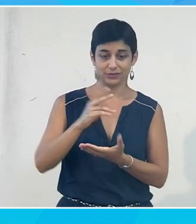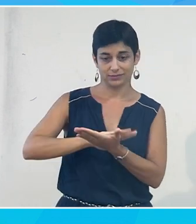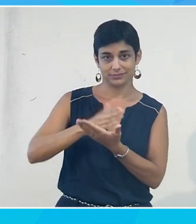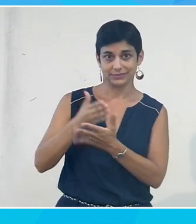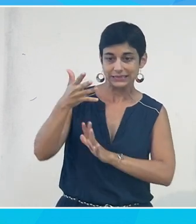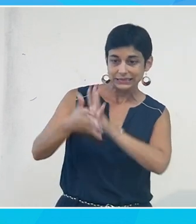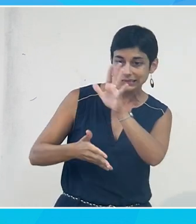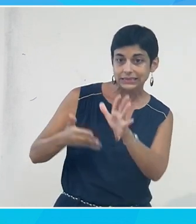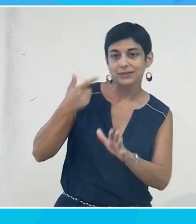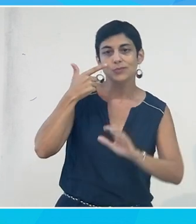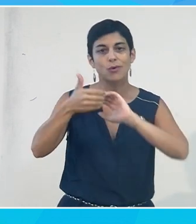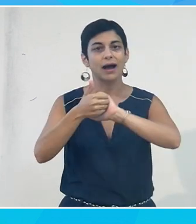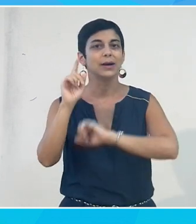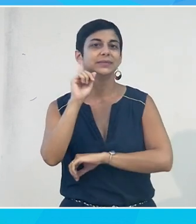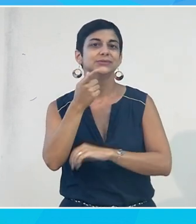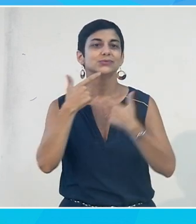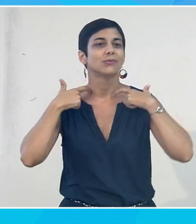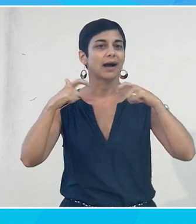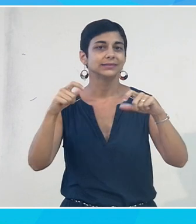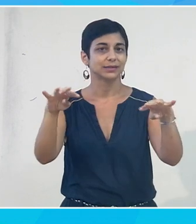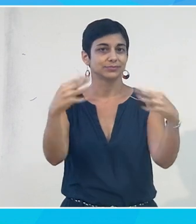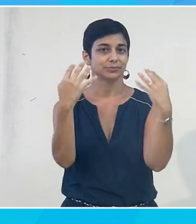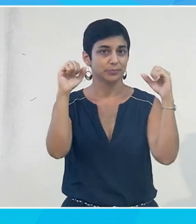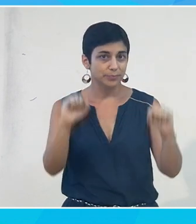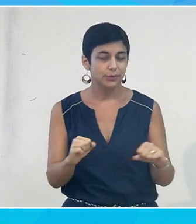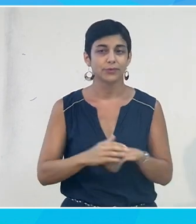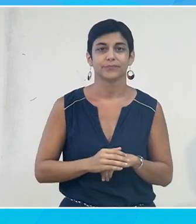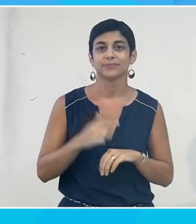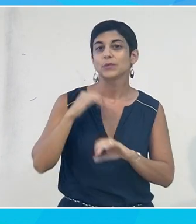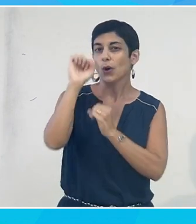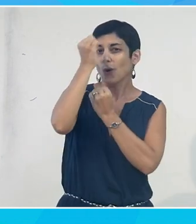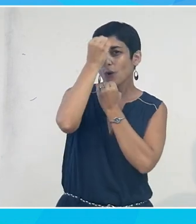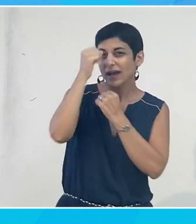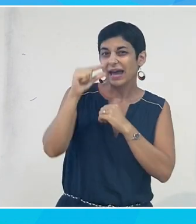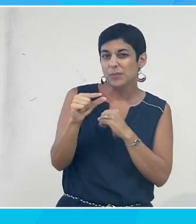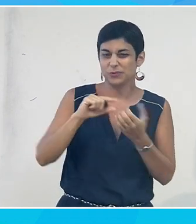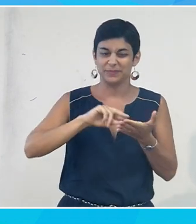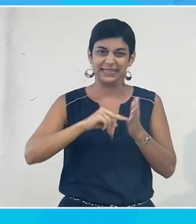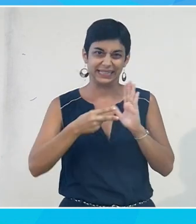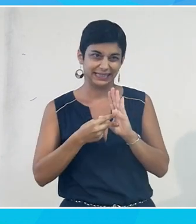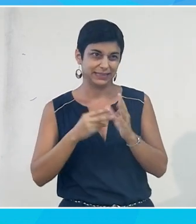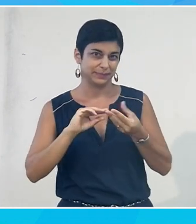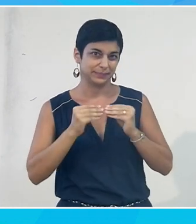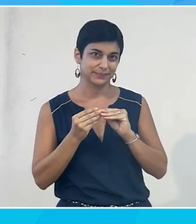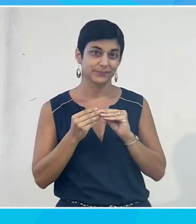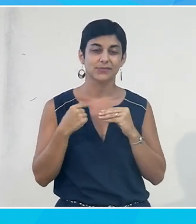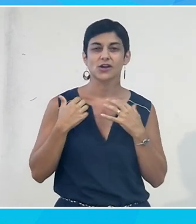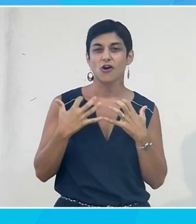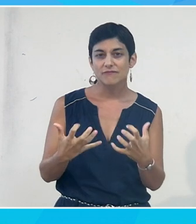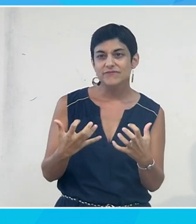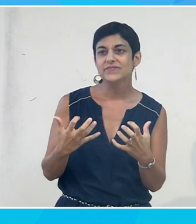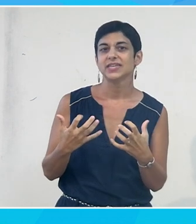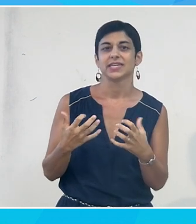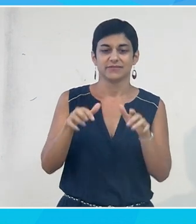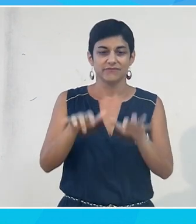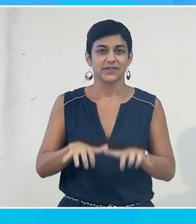amis sourds, pour rendre cette conférence accessible au plus grand nombre. un petit regret, mais qui est un regret technique, c'est que nous aurions bien aimé avoir de la